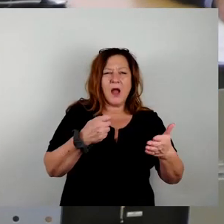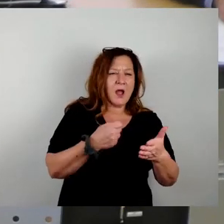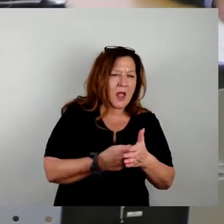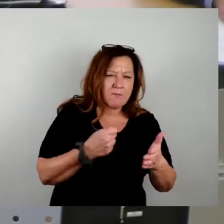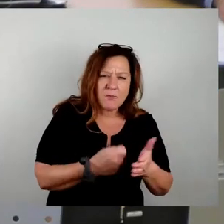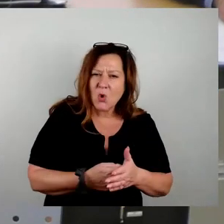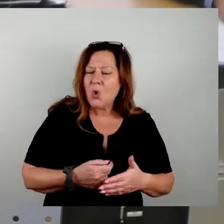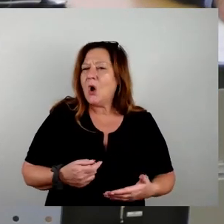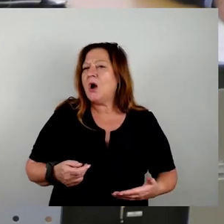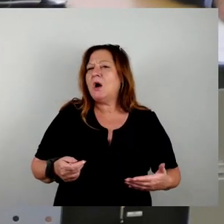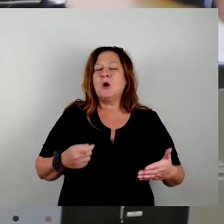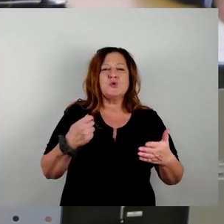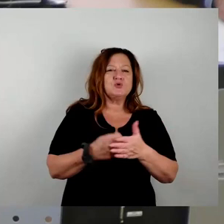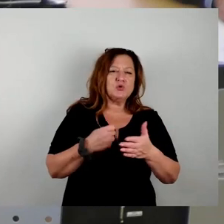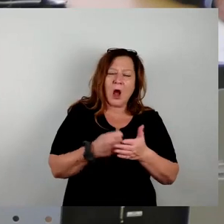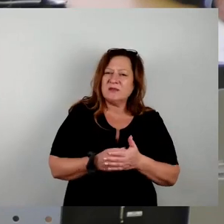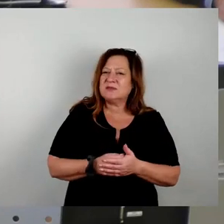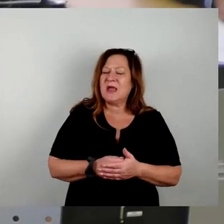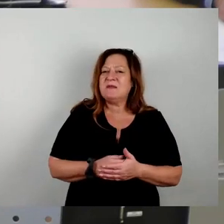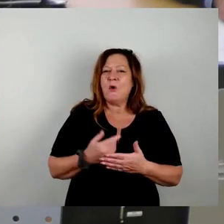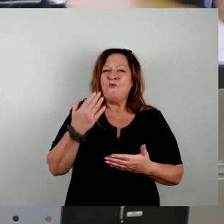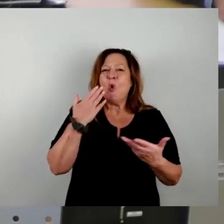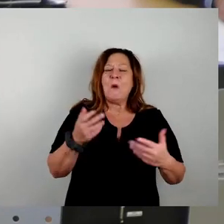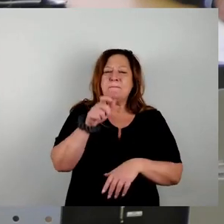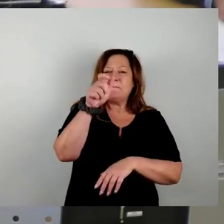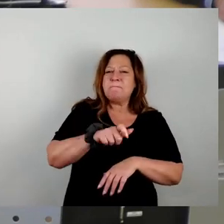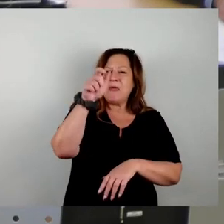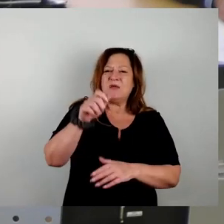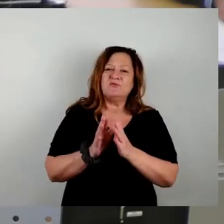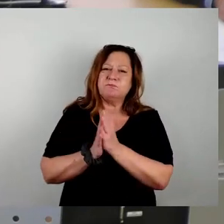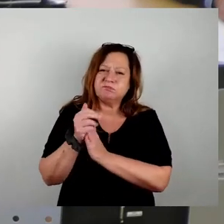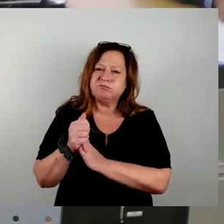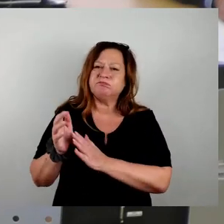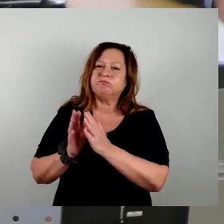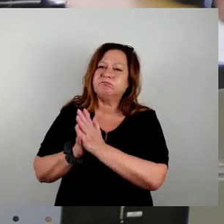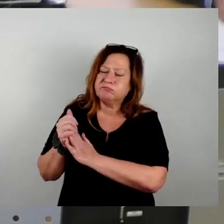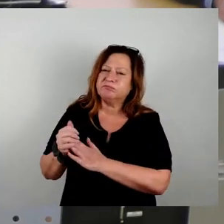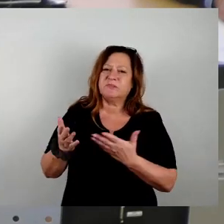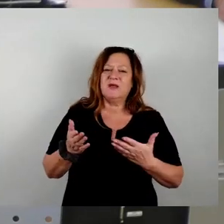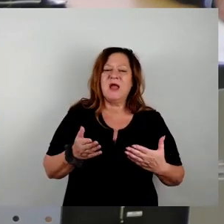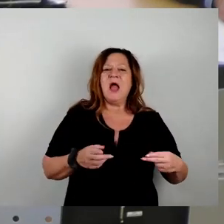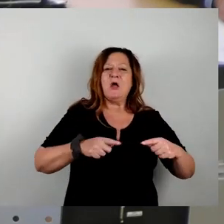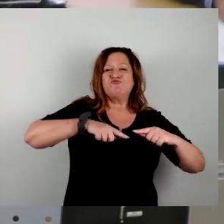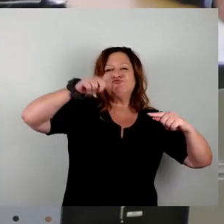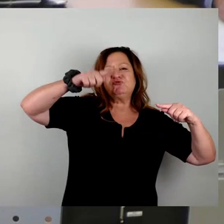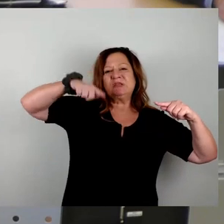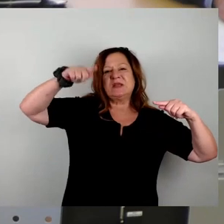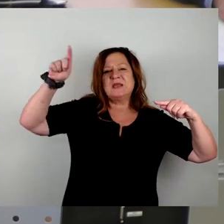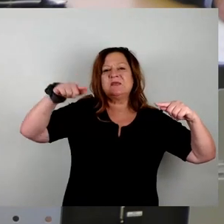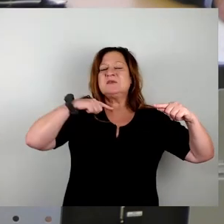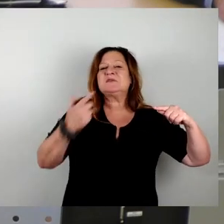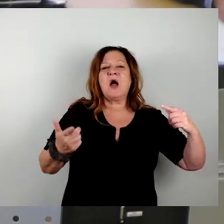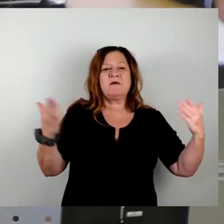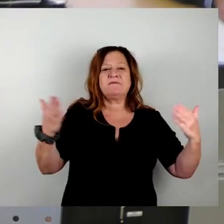die Menschen ab. Wo die Menschen das Geld herkommt, das fragen wir uns nicht. Und die Statistiken sagen, dass seit letztem Jahr ungefähr 40 Prozent der